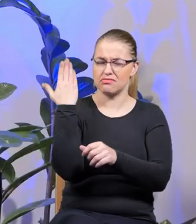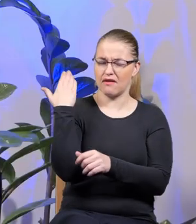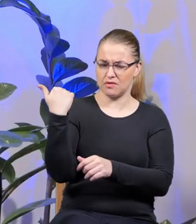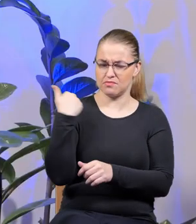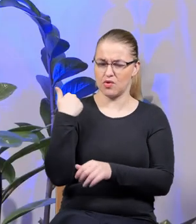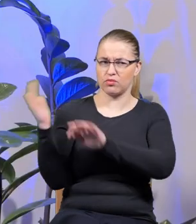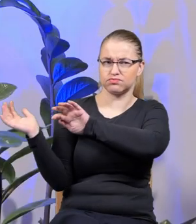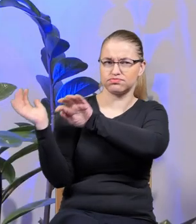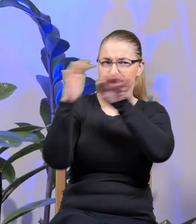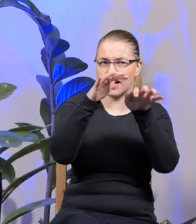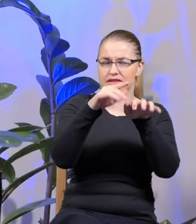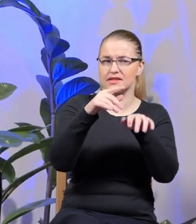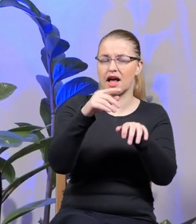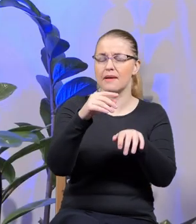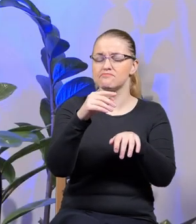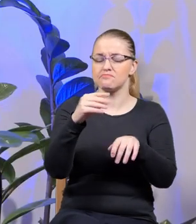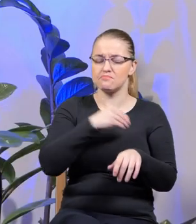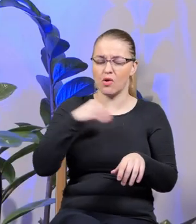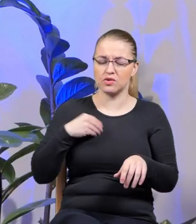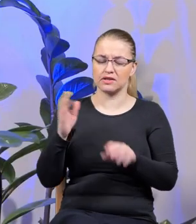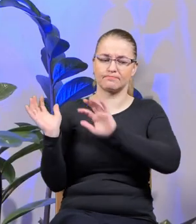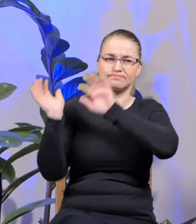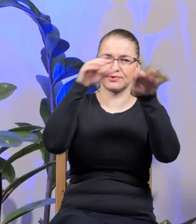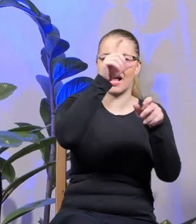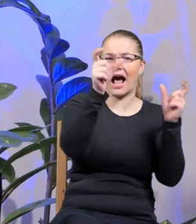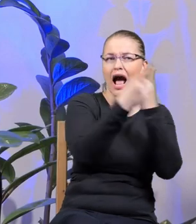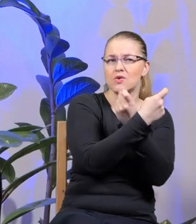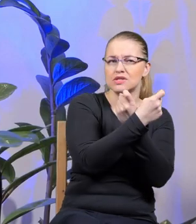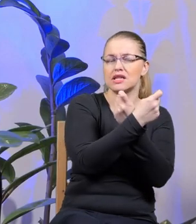emigrantami, przyjeżdżaliśmy do Martina Polaka i mówiliśmy pomóż nam.